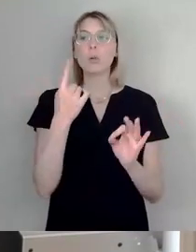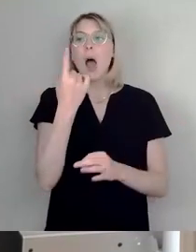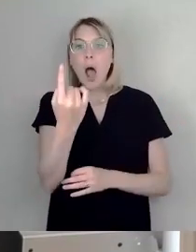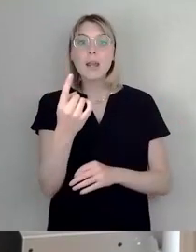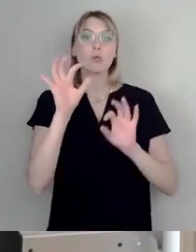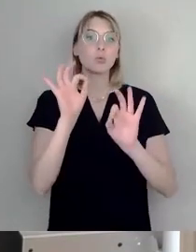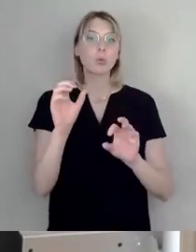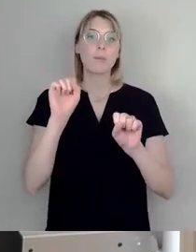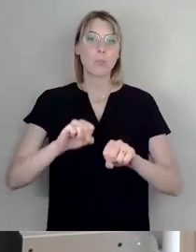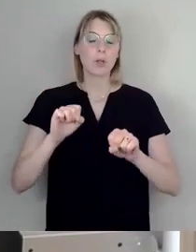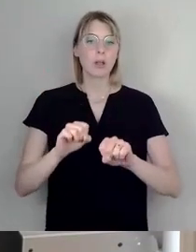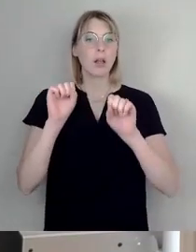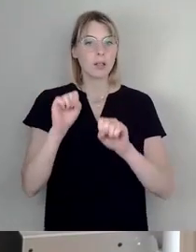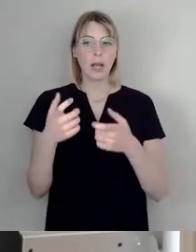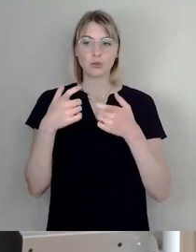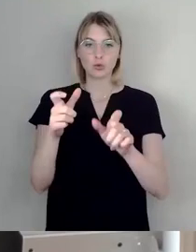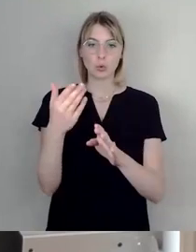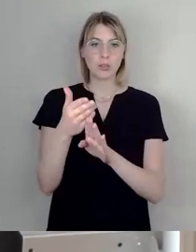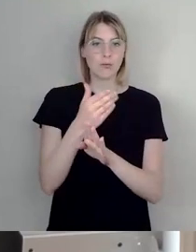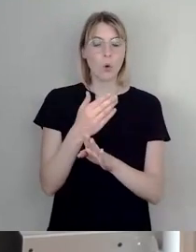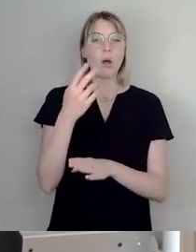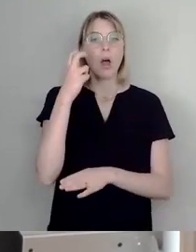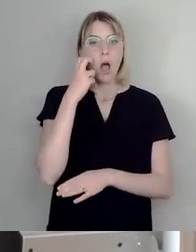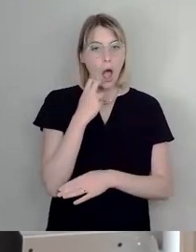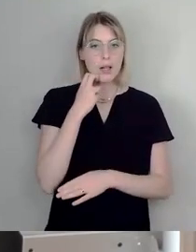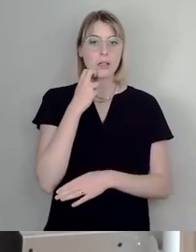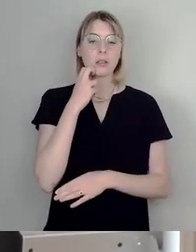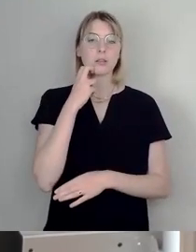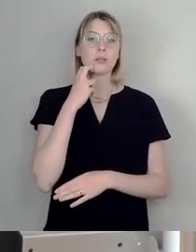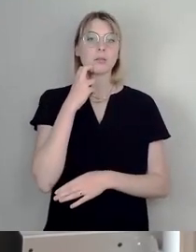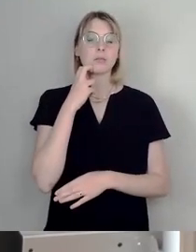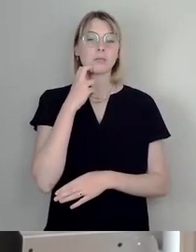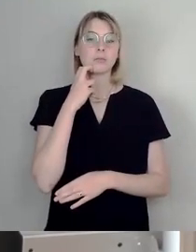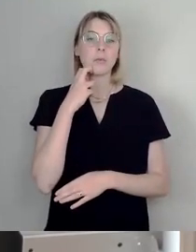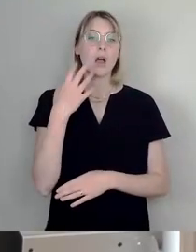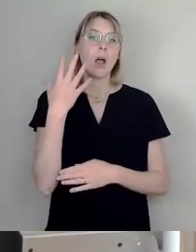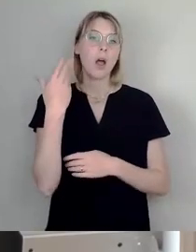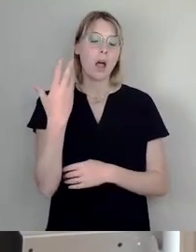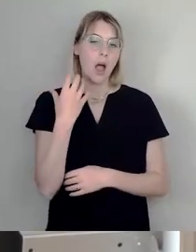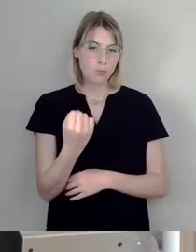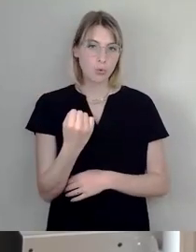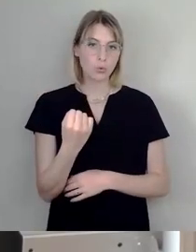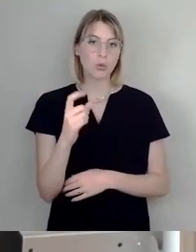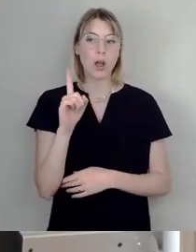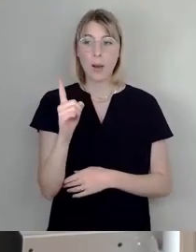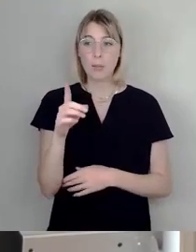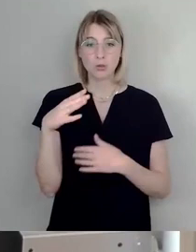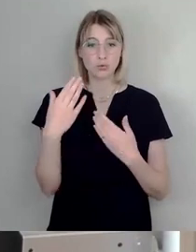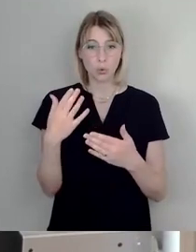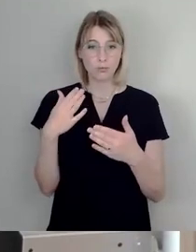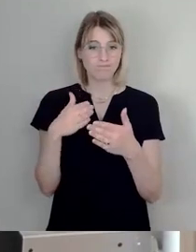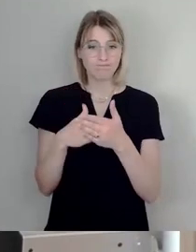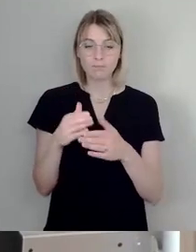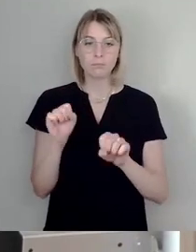vor Altersarmut zu schützen, aber sie halten ja diesen Bewohnern, dieser Häuser dort etwas vor die Nase, was die gar nicht schnappen können. Weil es handelt sich